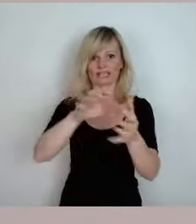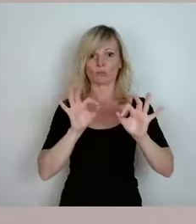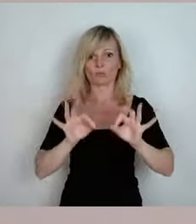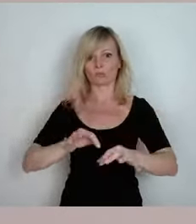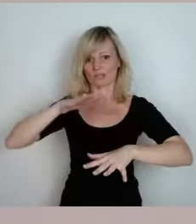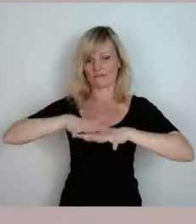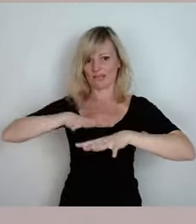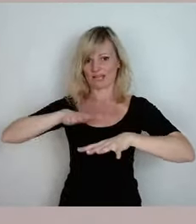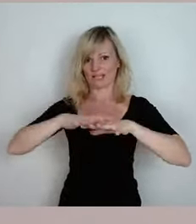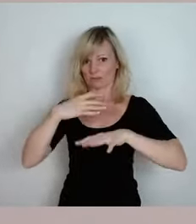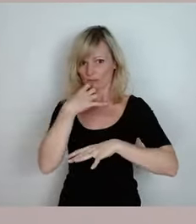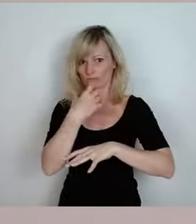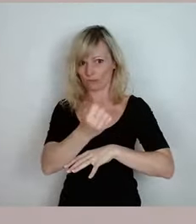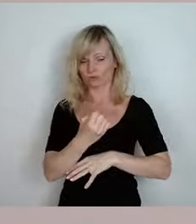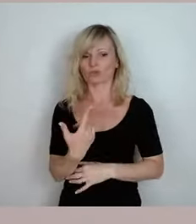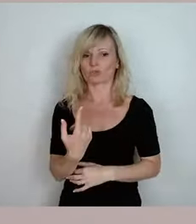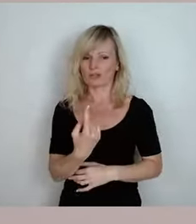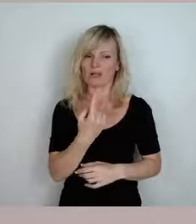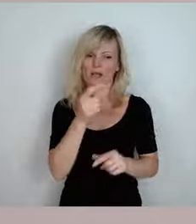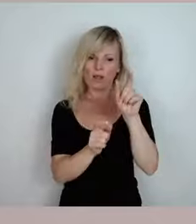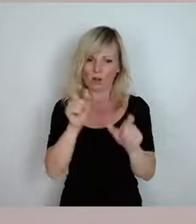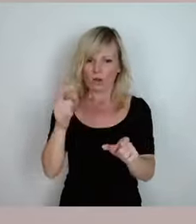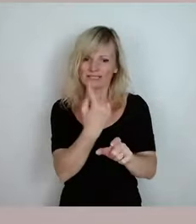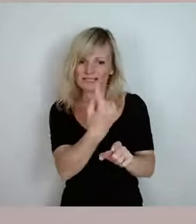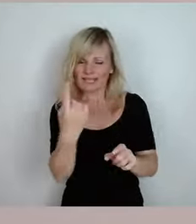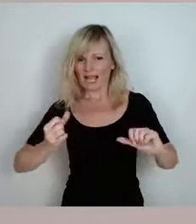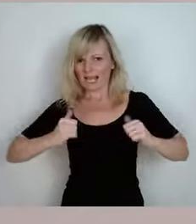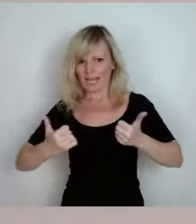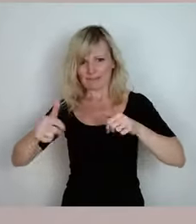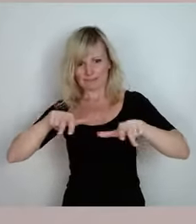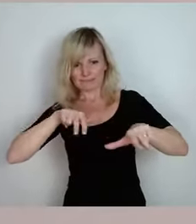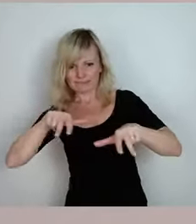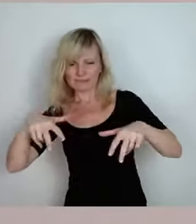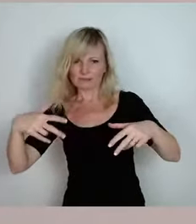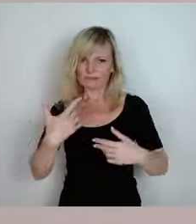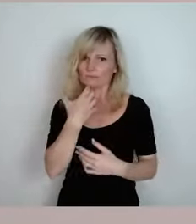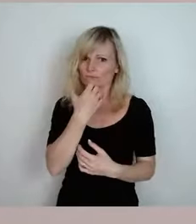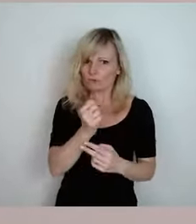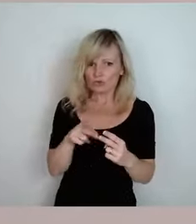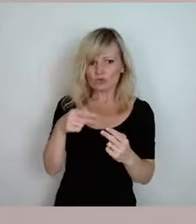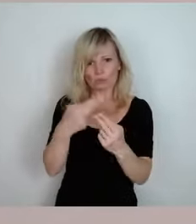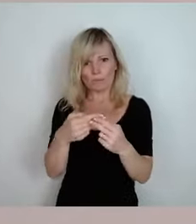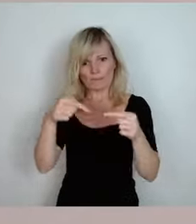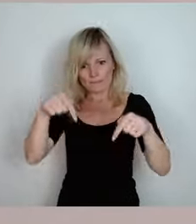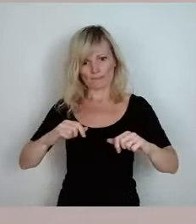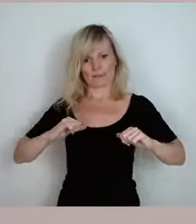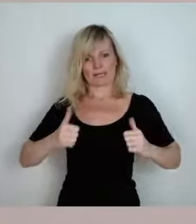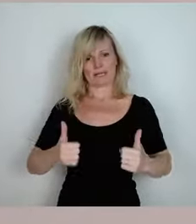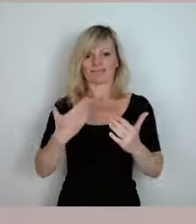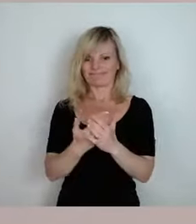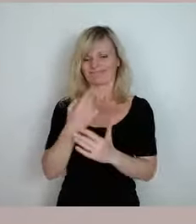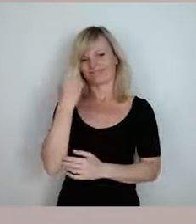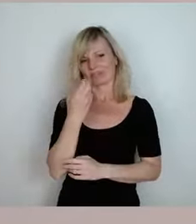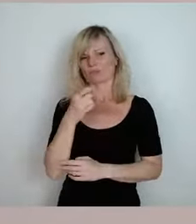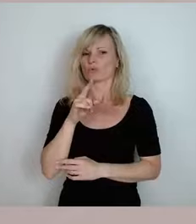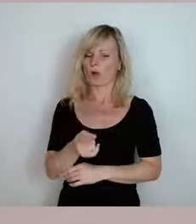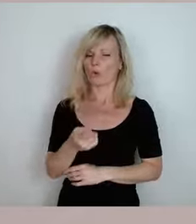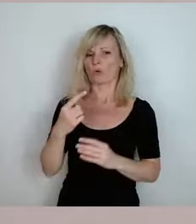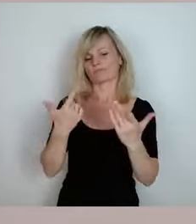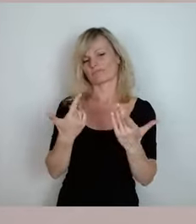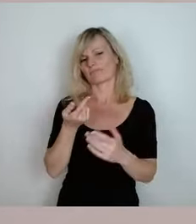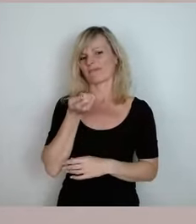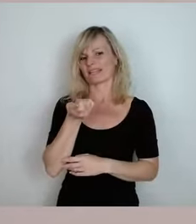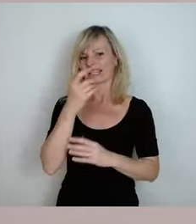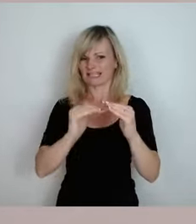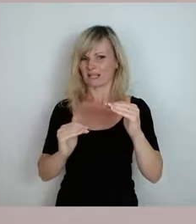regeln können, wie sie sich wollen und dass sie auf die Situation hier vor Ort passt und dafür versuchen wir jetzt auch Finanzausgleichs, Fördermittel